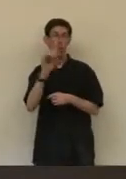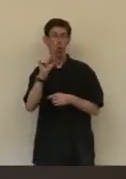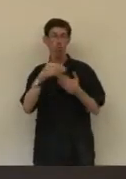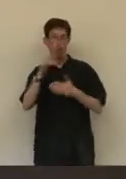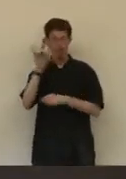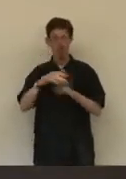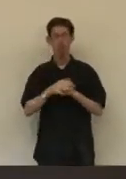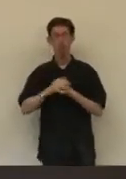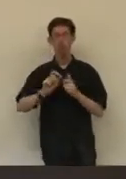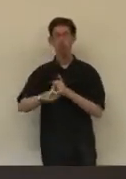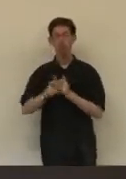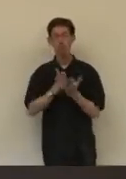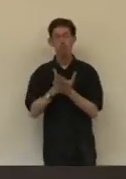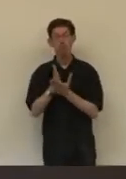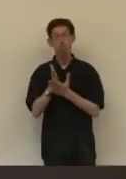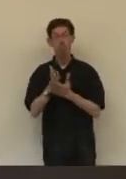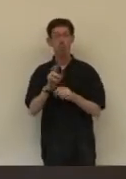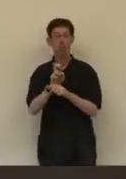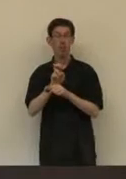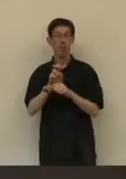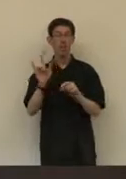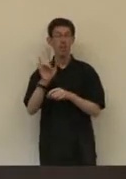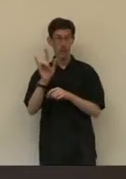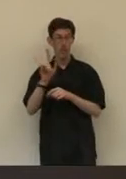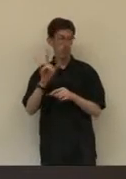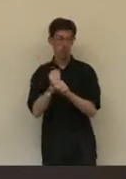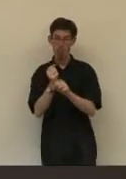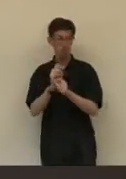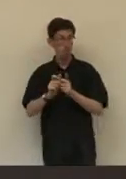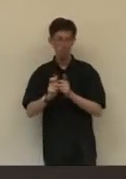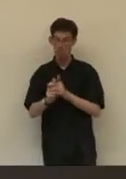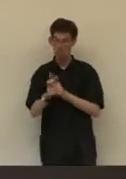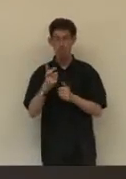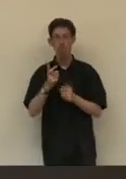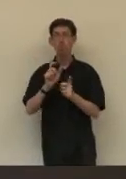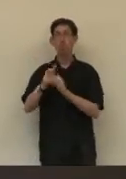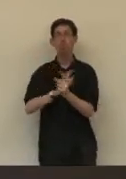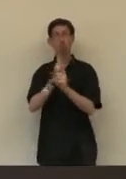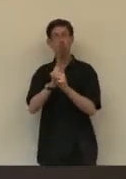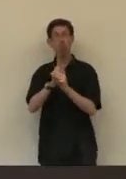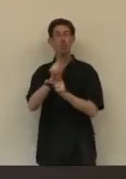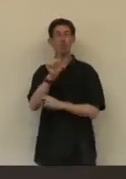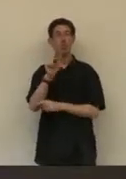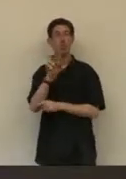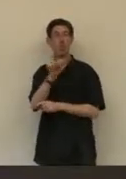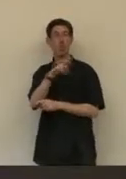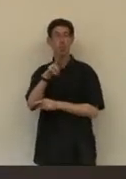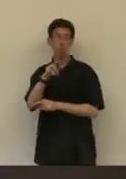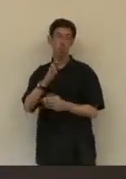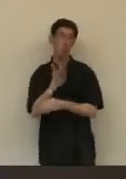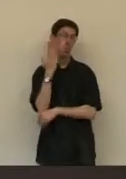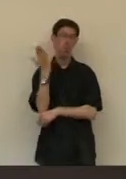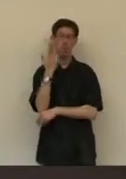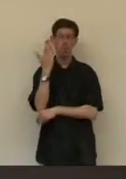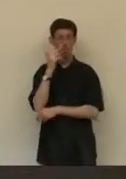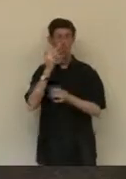ensuite je suis allé au conservatoire de Lille où j'ai obtenu tous mes prix, avant de rencontrer Eric Aubier qui est